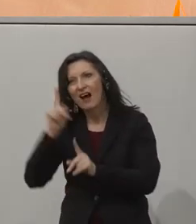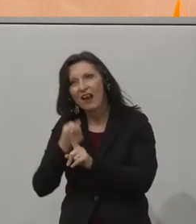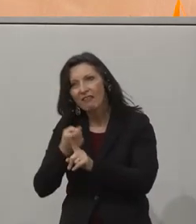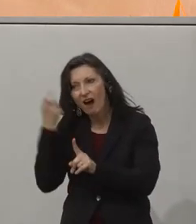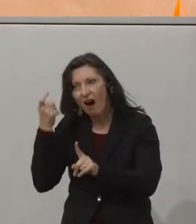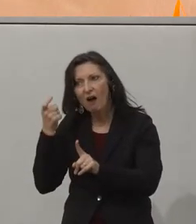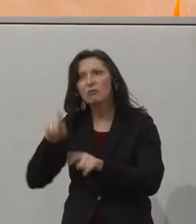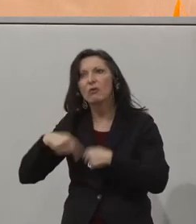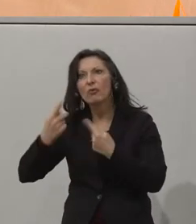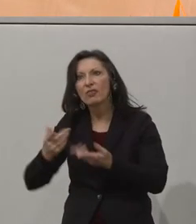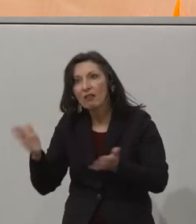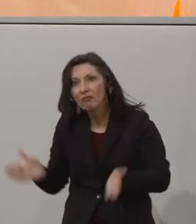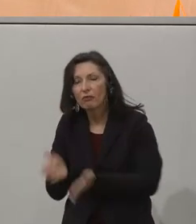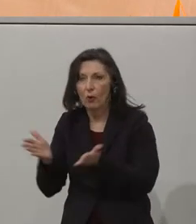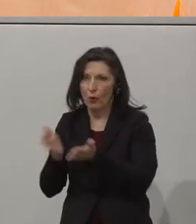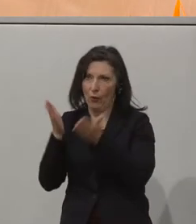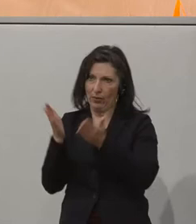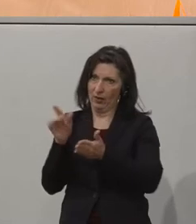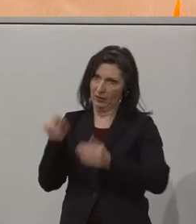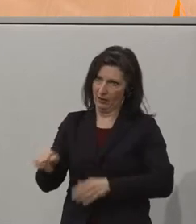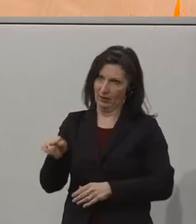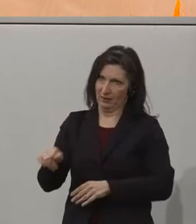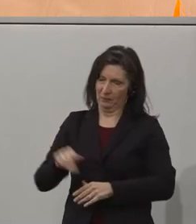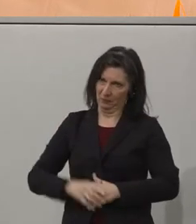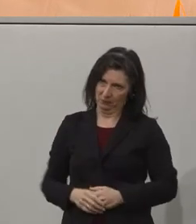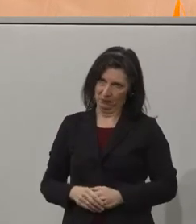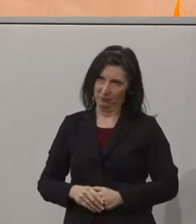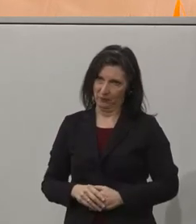fördern und zu entdecken und diesen einen Schlüsselmoment zu fördern.